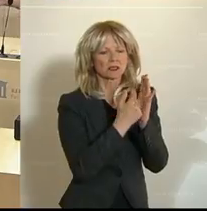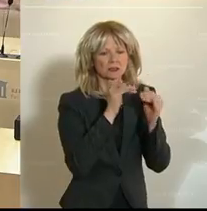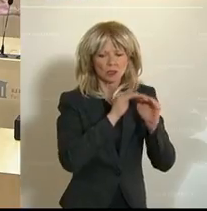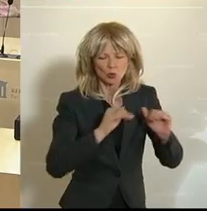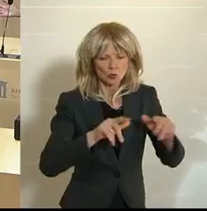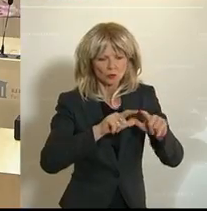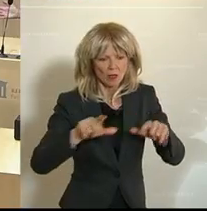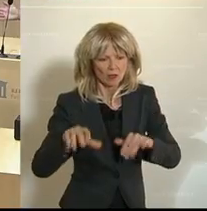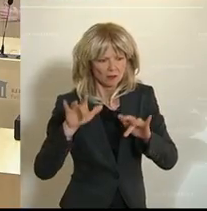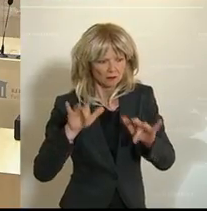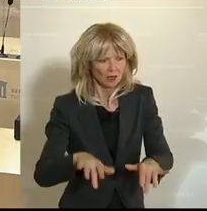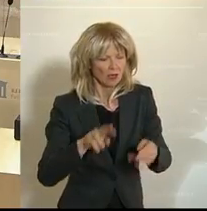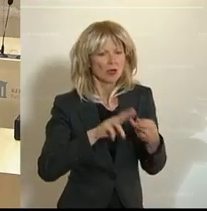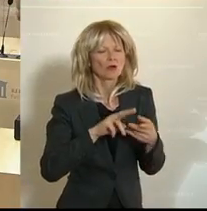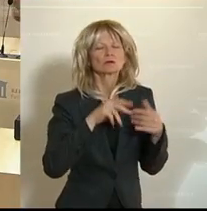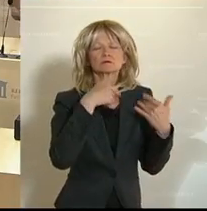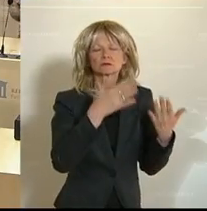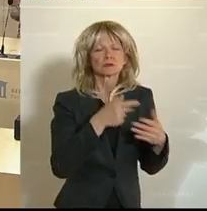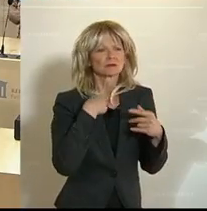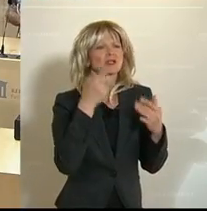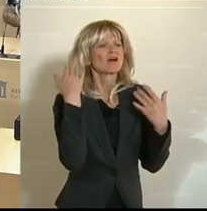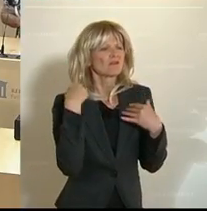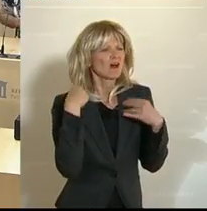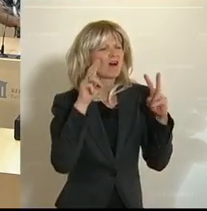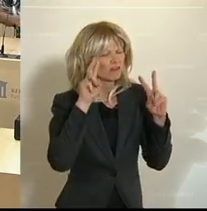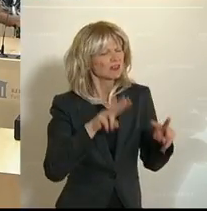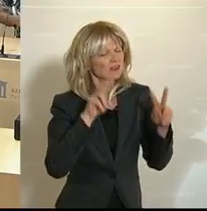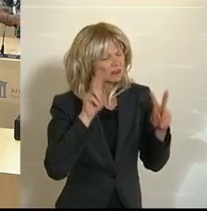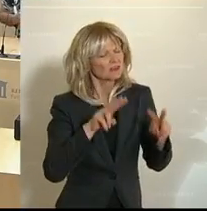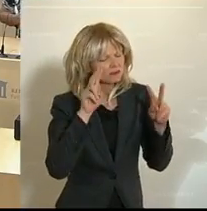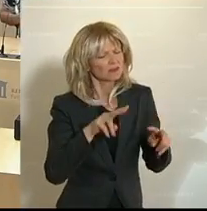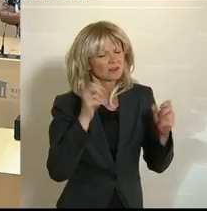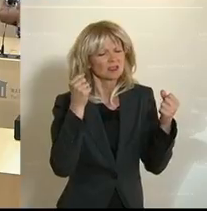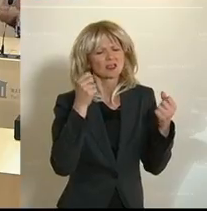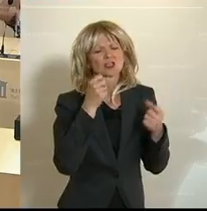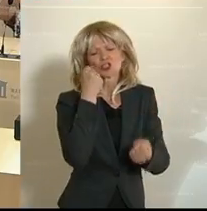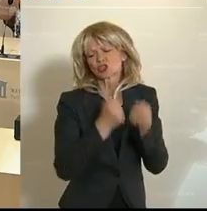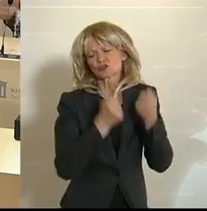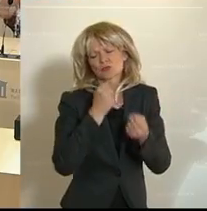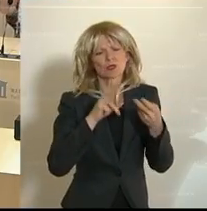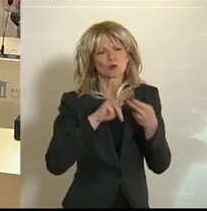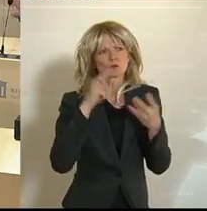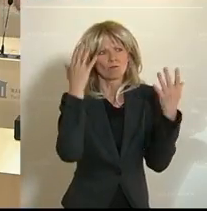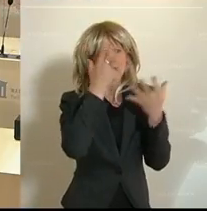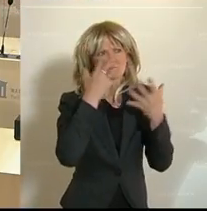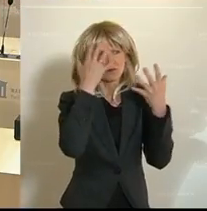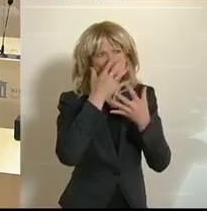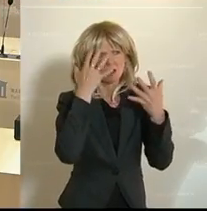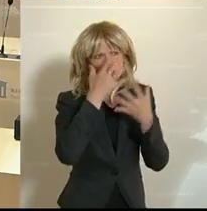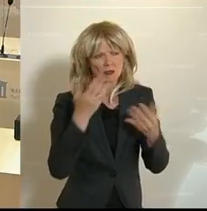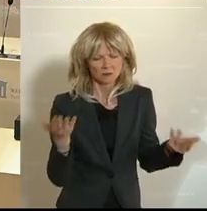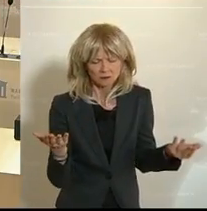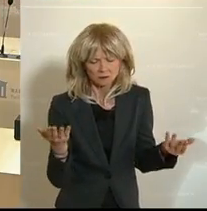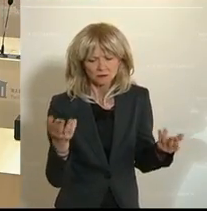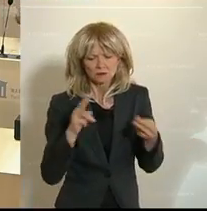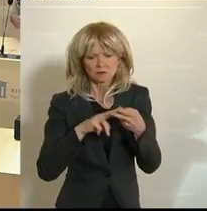es ist eine Richtlinie in der Ausarbeitung auf ihrer Homepage. Also es war wirklich, wirklich schwierig und verwirrend. Und ich habe meinen ersten Antrag im März dazu